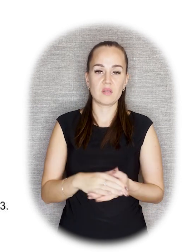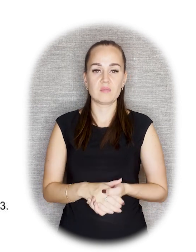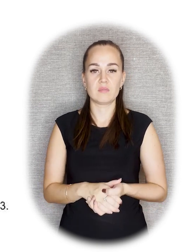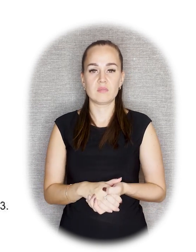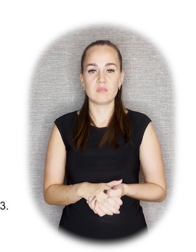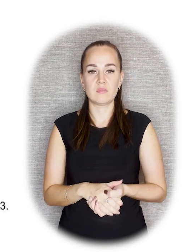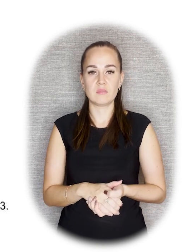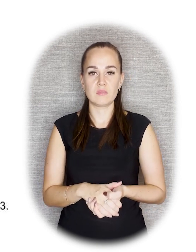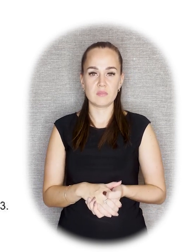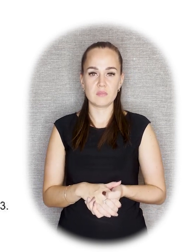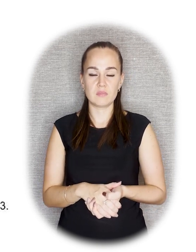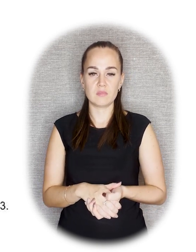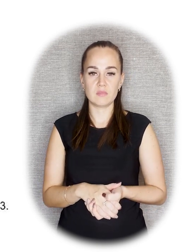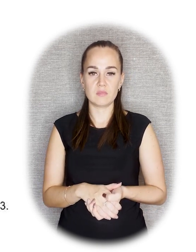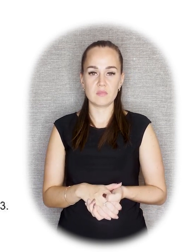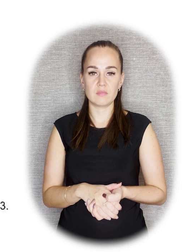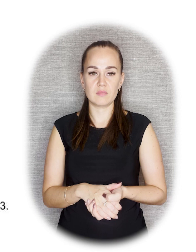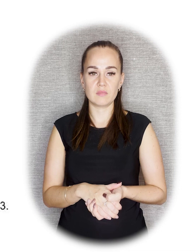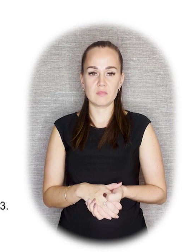забросан ветками.